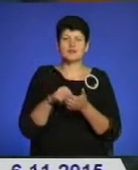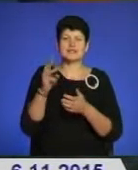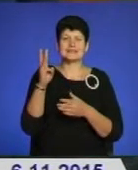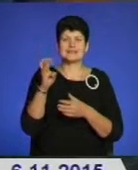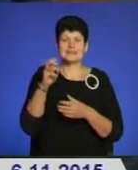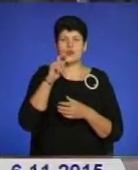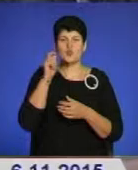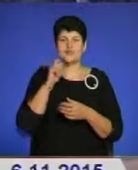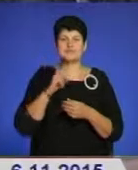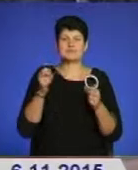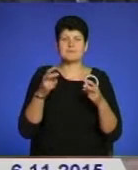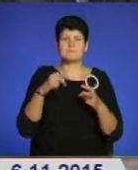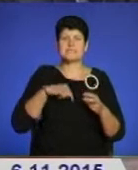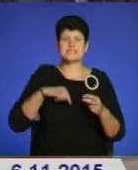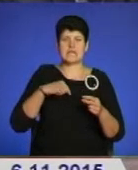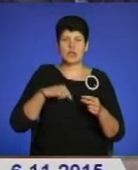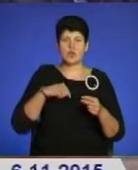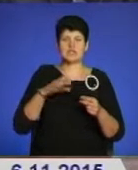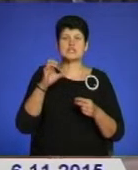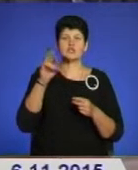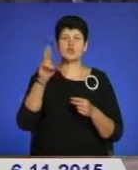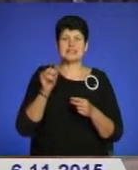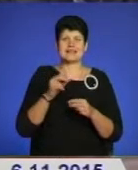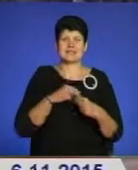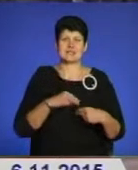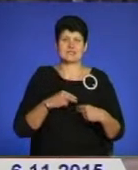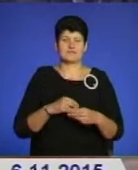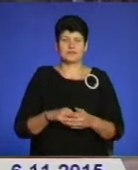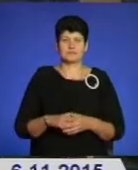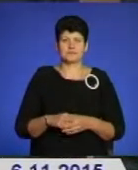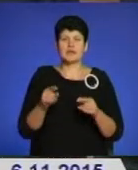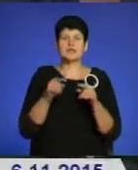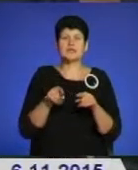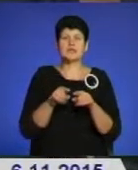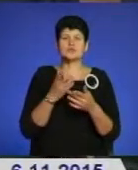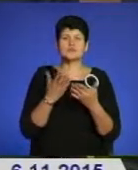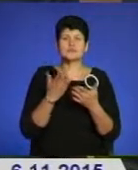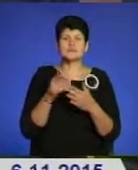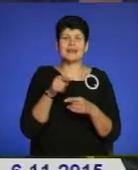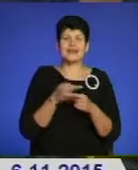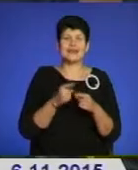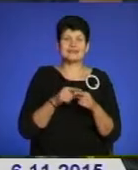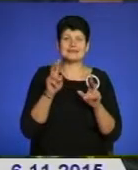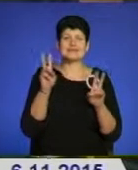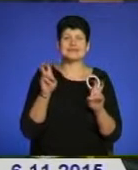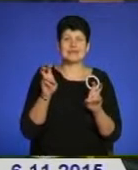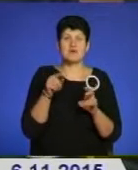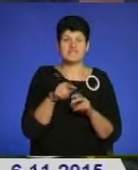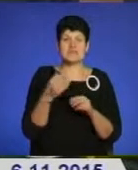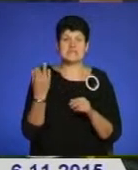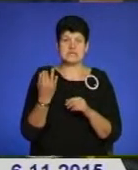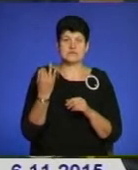українських спеціалістів, психологів та соціальних працівників. Так що, якщо ця тема вас